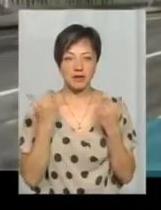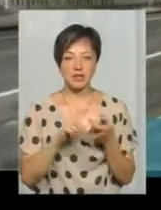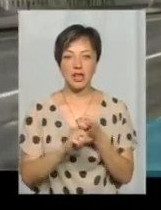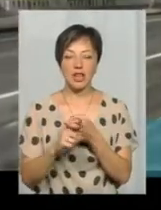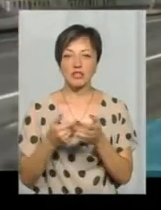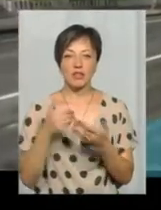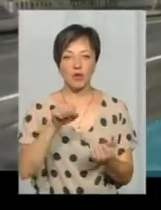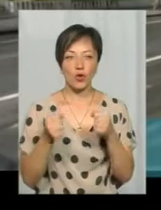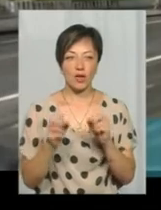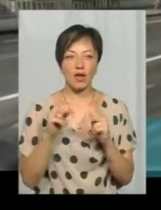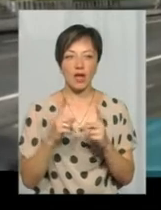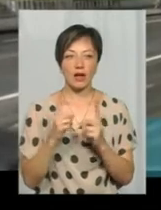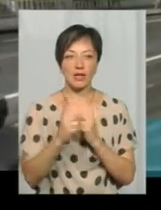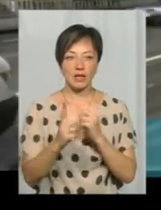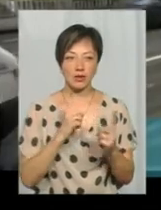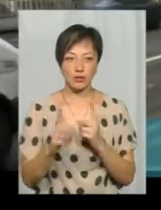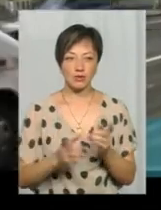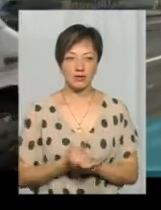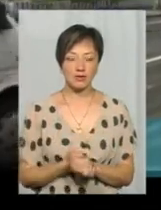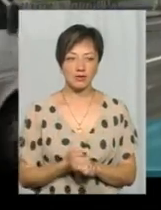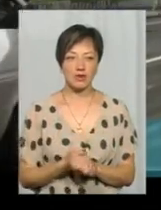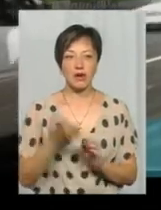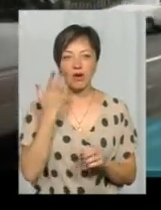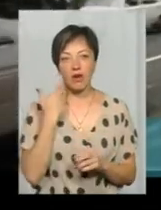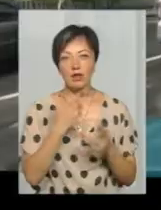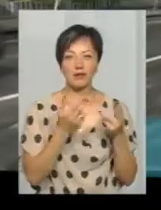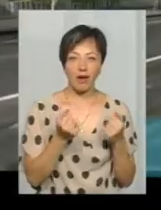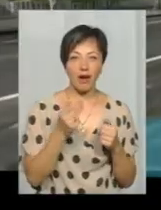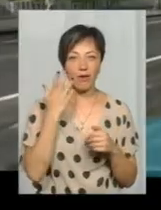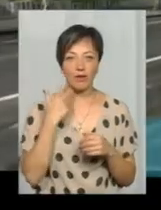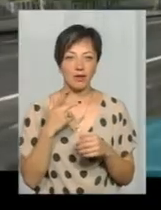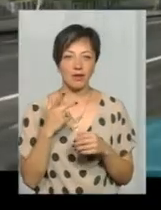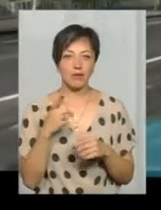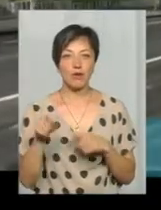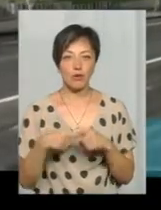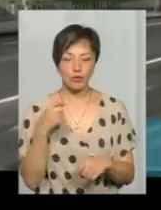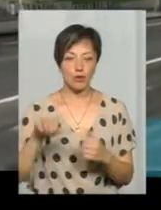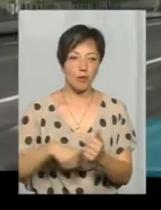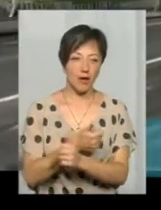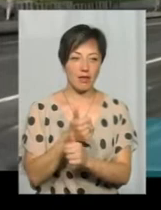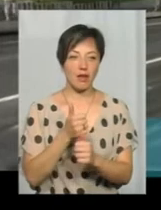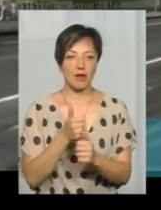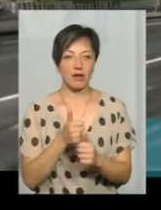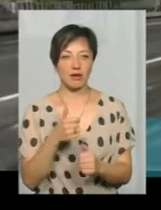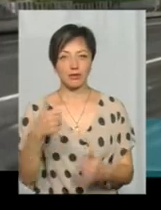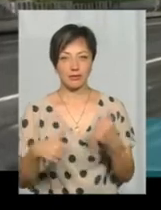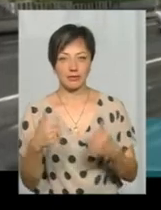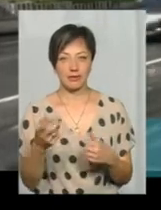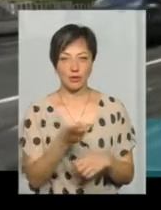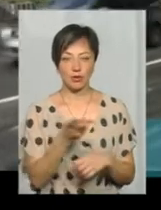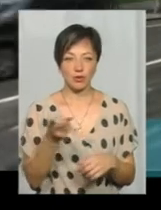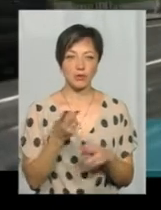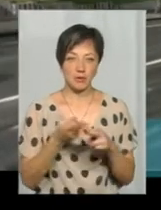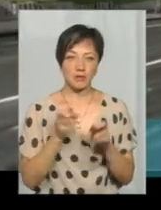від водія, як вони їдуть. Коли так, коли ні, а коли порушують, обганяють один одного, тоді